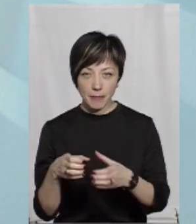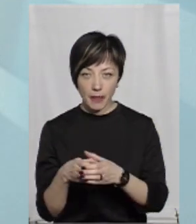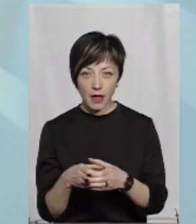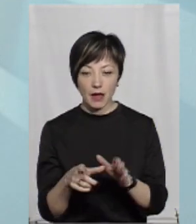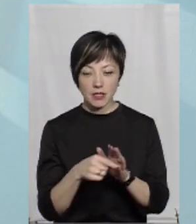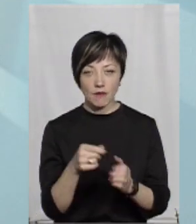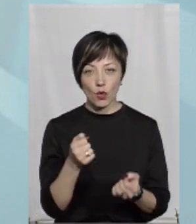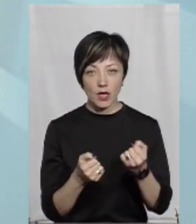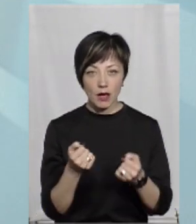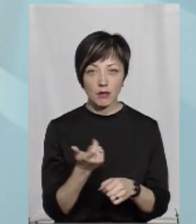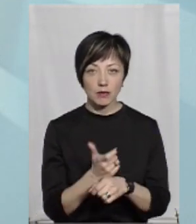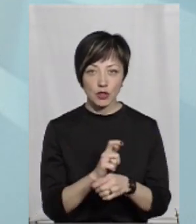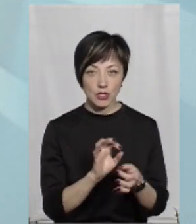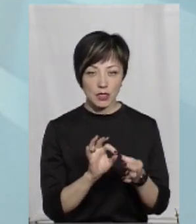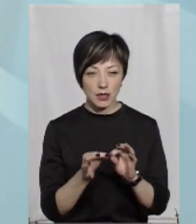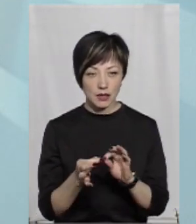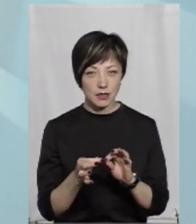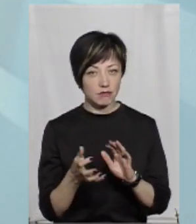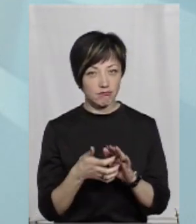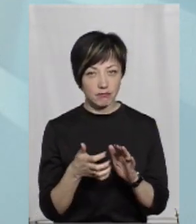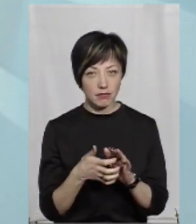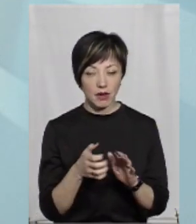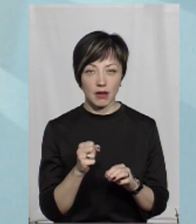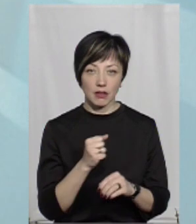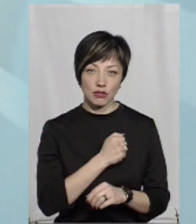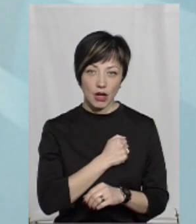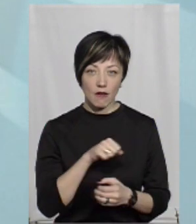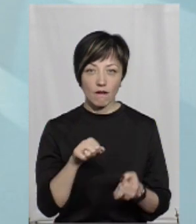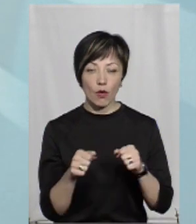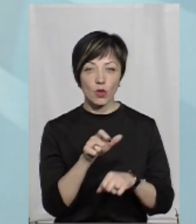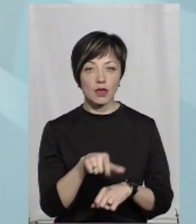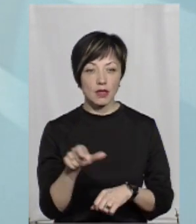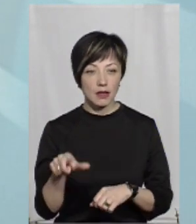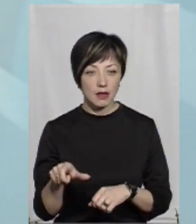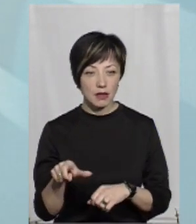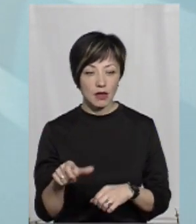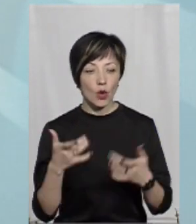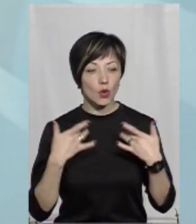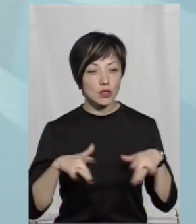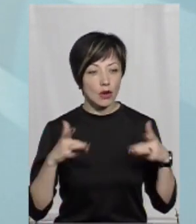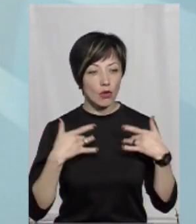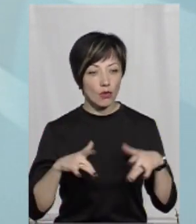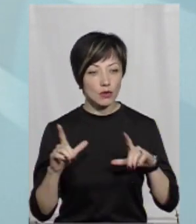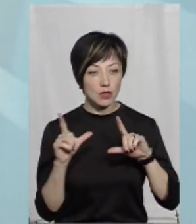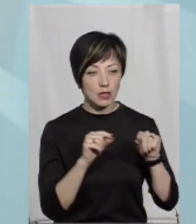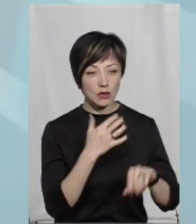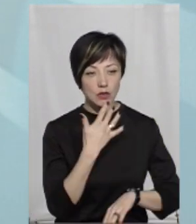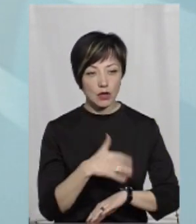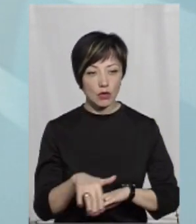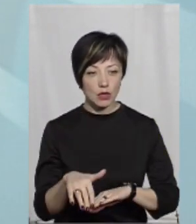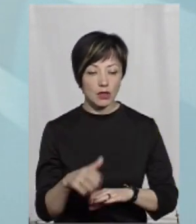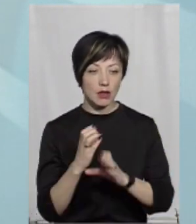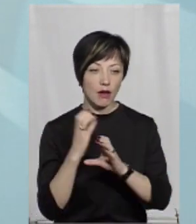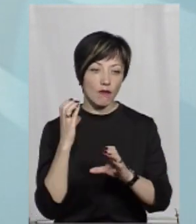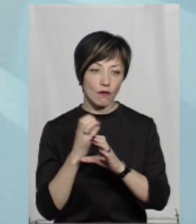працює з водіями, вже більш складніше стає. Ну, на жаль, водії розраховуються, їдуть і за кордон